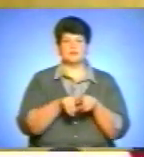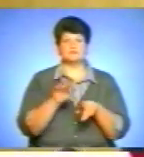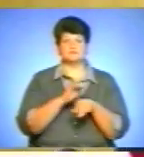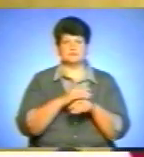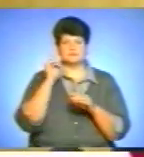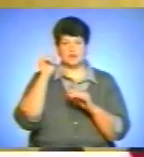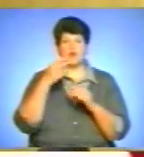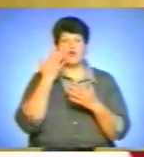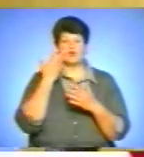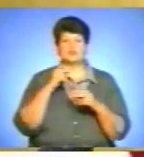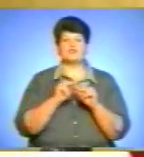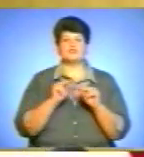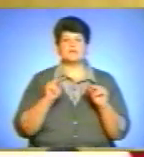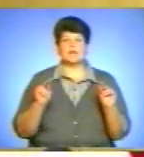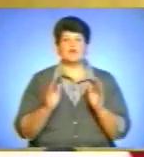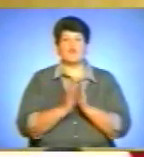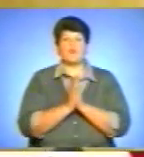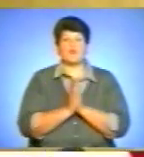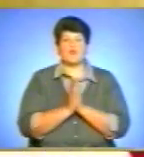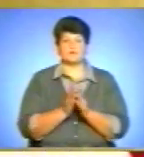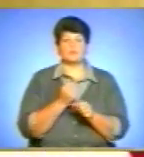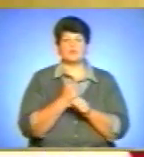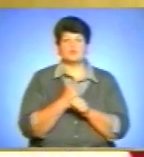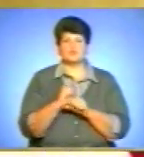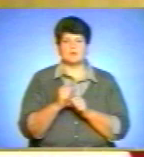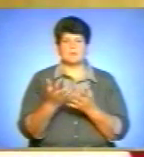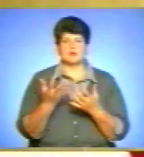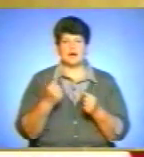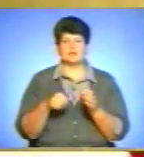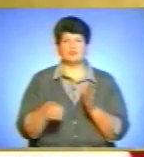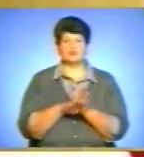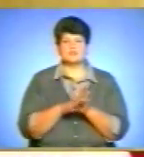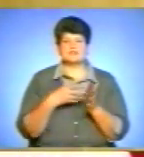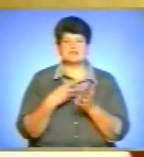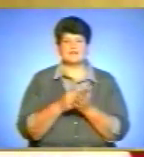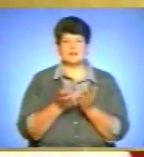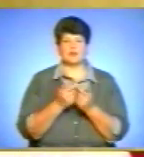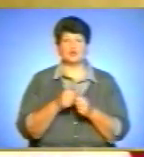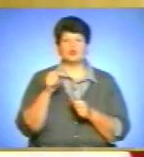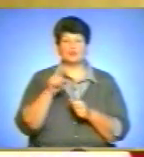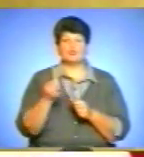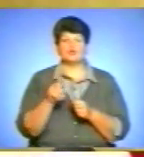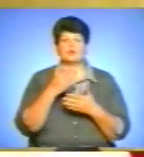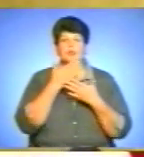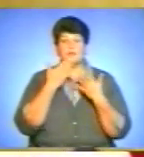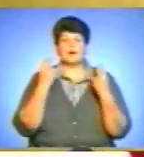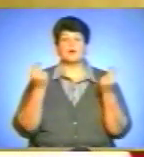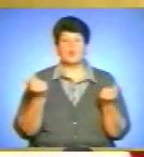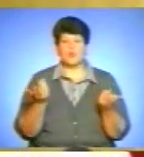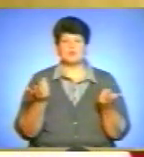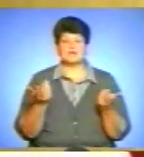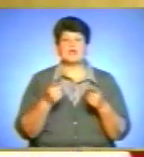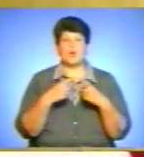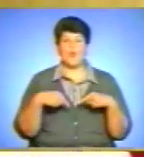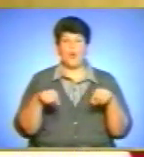вчителі просять або змушують брати відпустки за свій рахунок. Чому? Тому що просто немає коштів. І ті